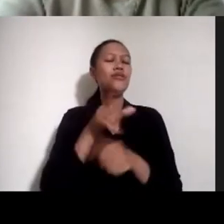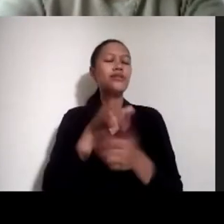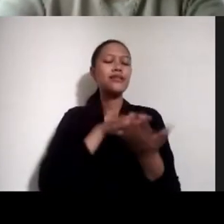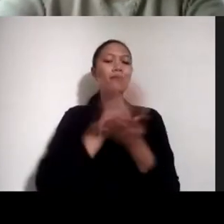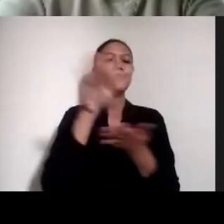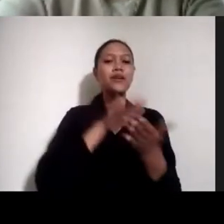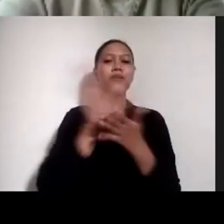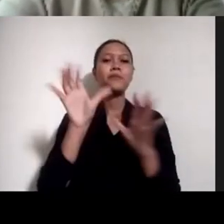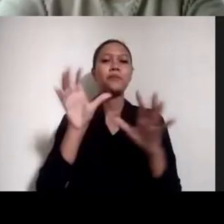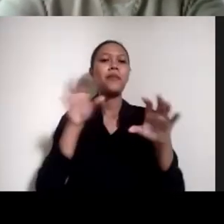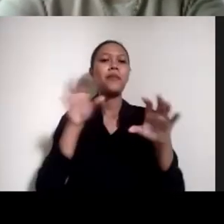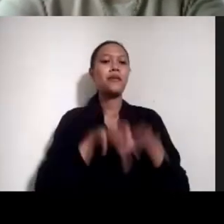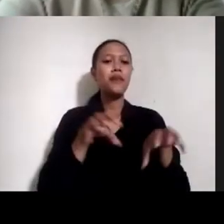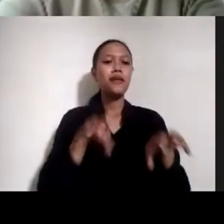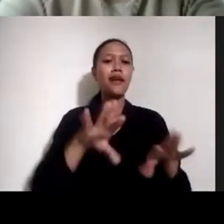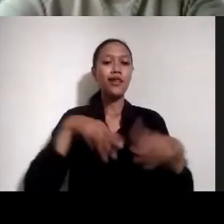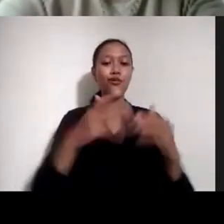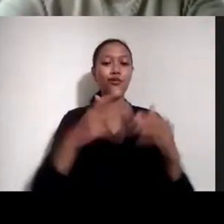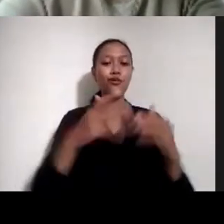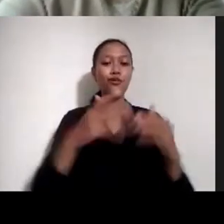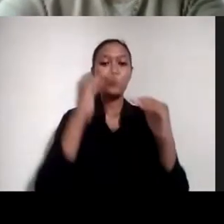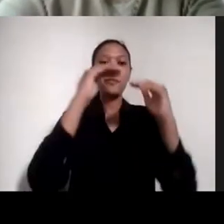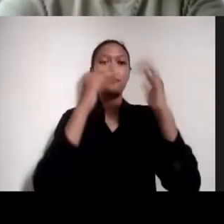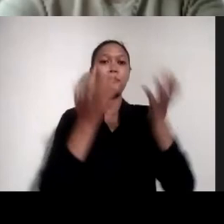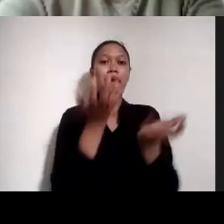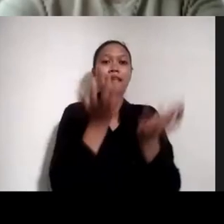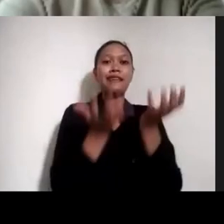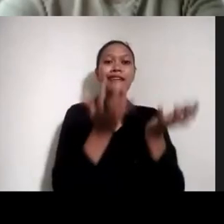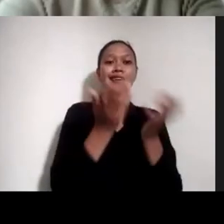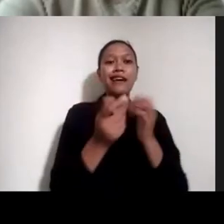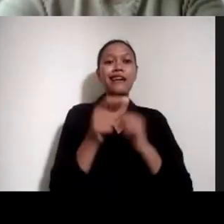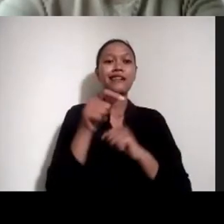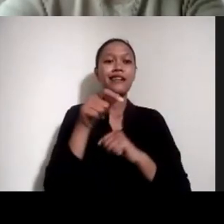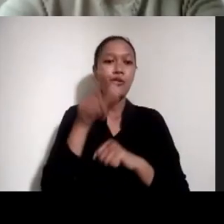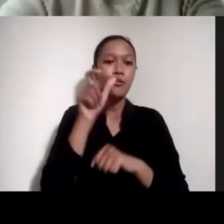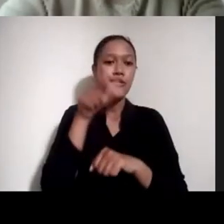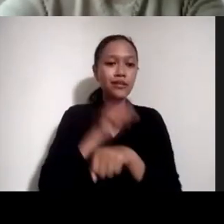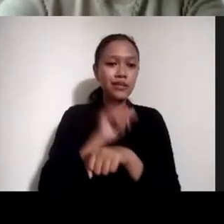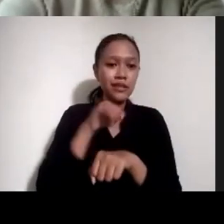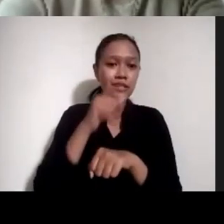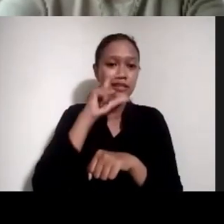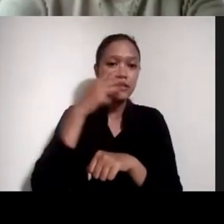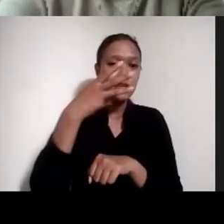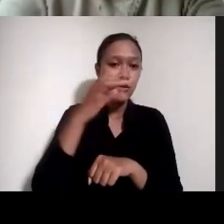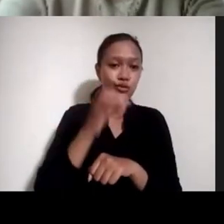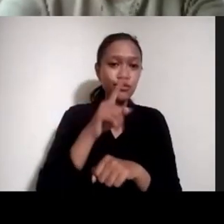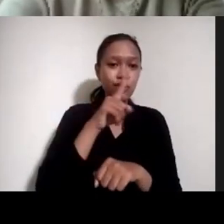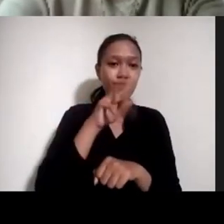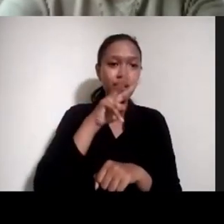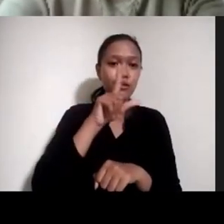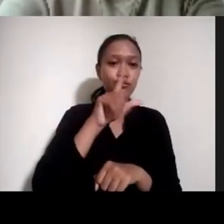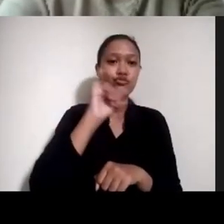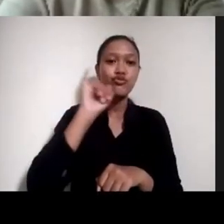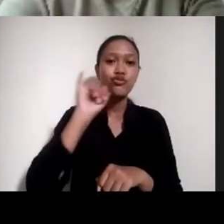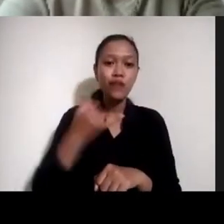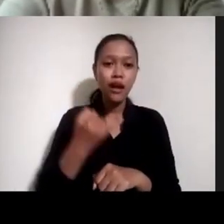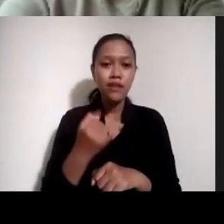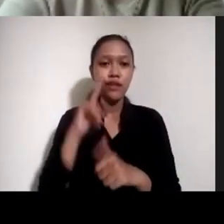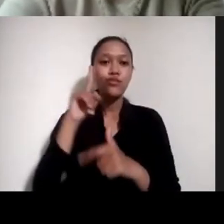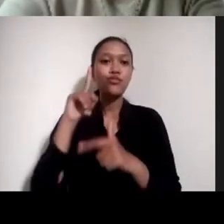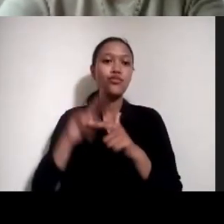bandingkan dengan gaji si, gaji CEO tuh bisa capai 135 juta per bulan. Kalau untuk ngejar